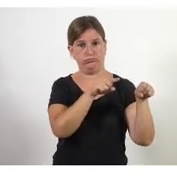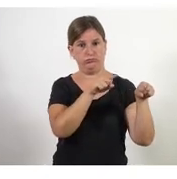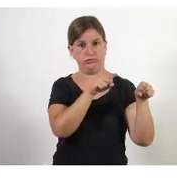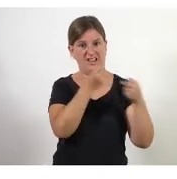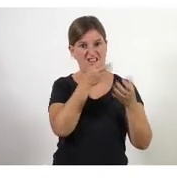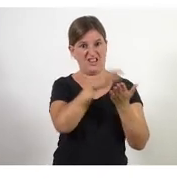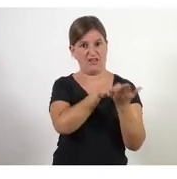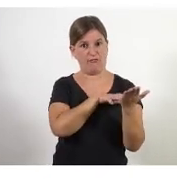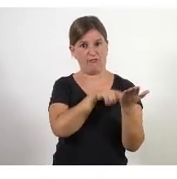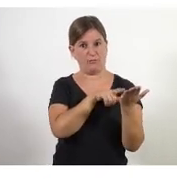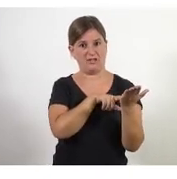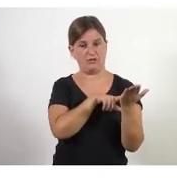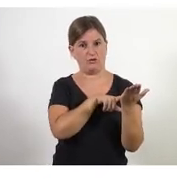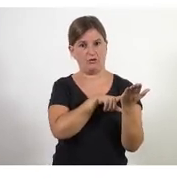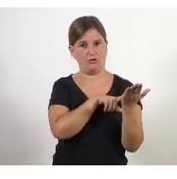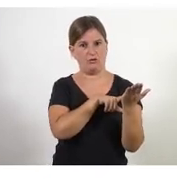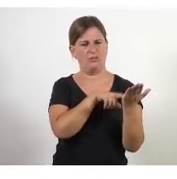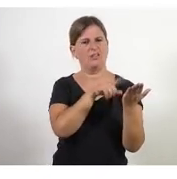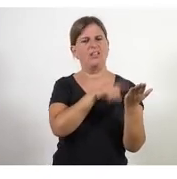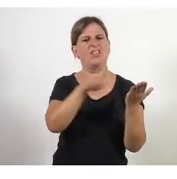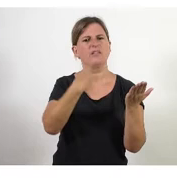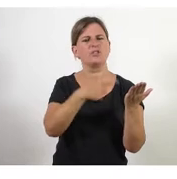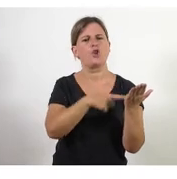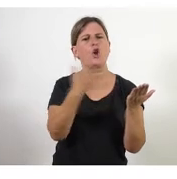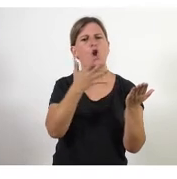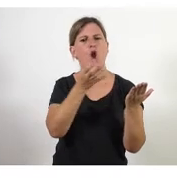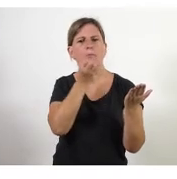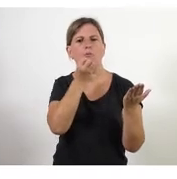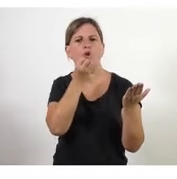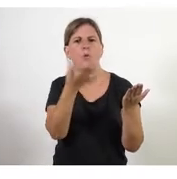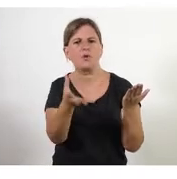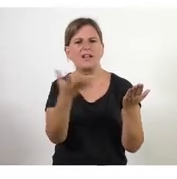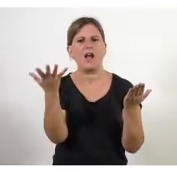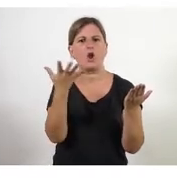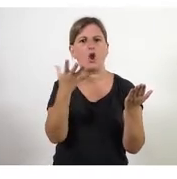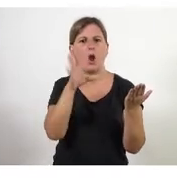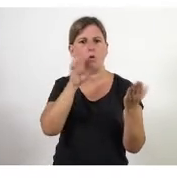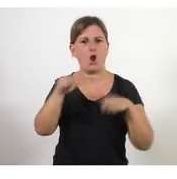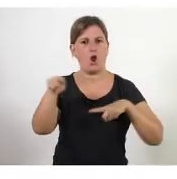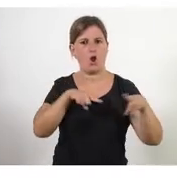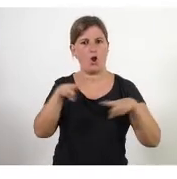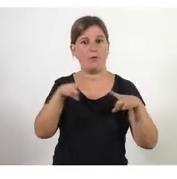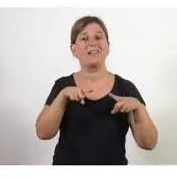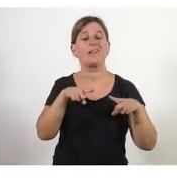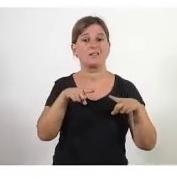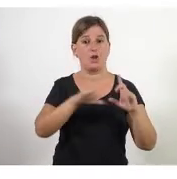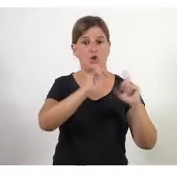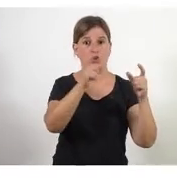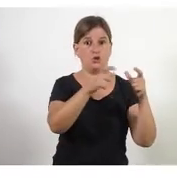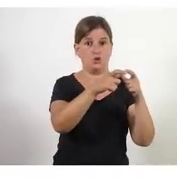com comunica i com governa és de la Junta Directiva cap a baix